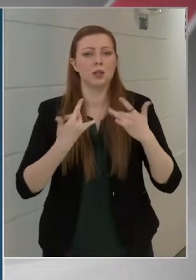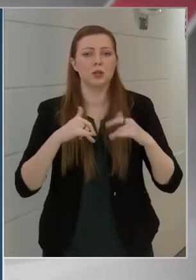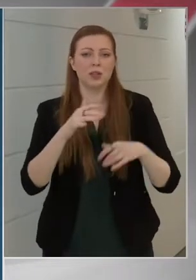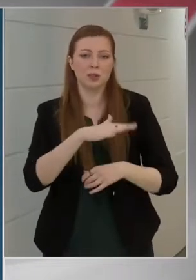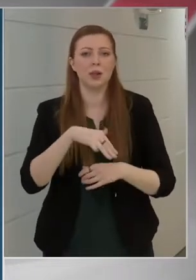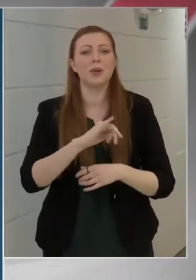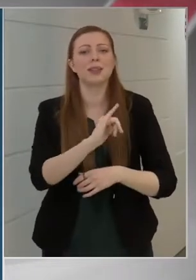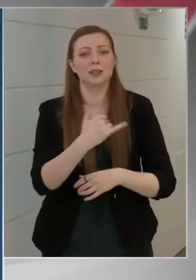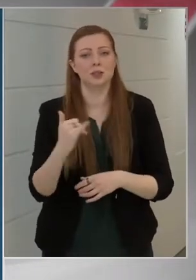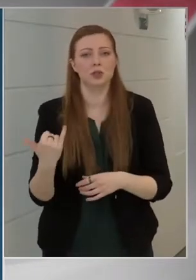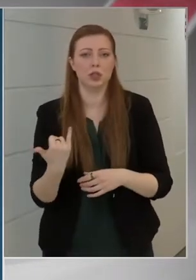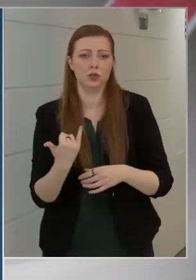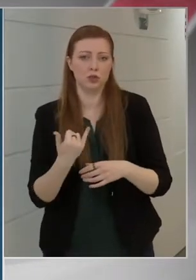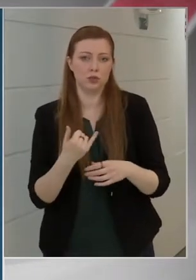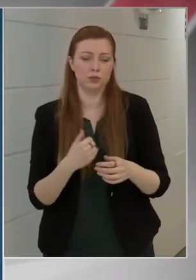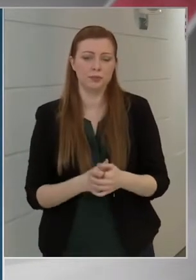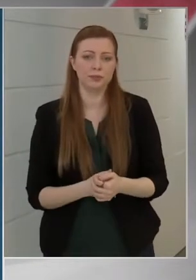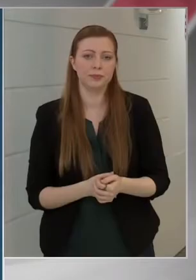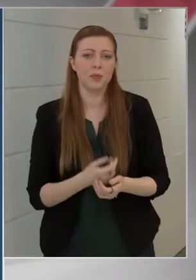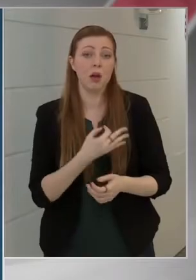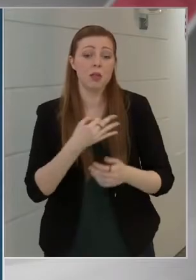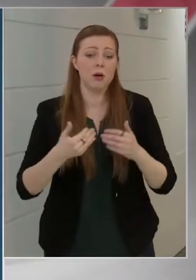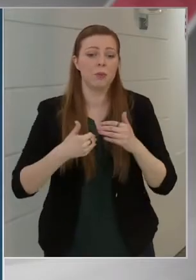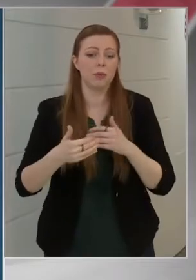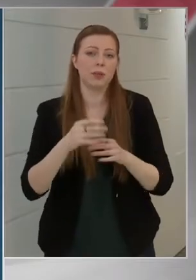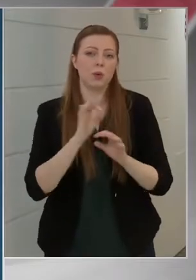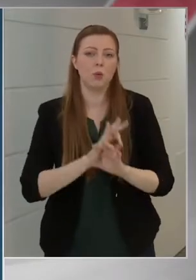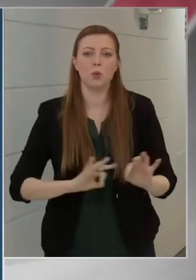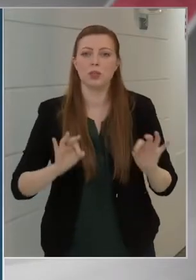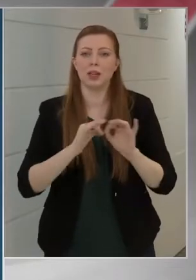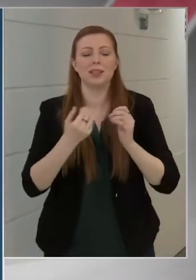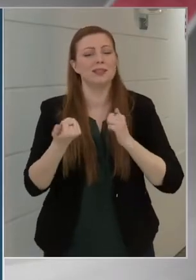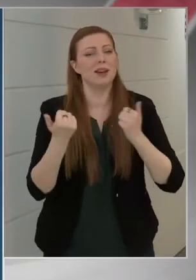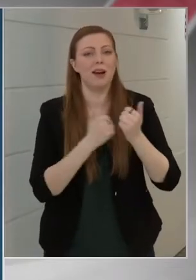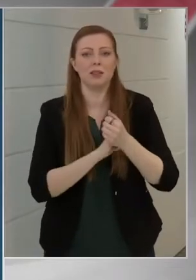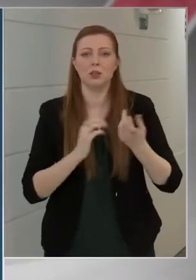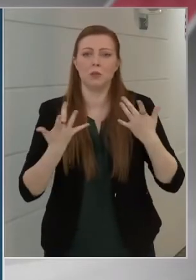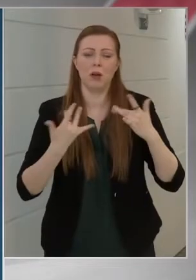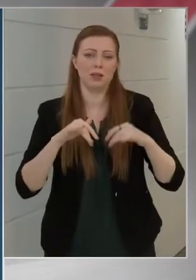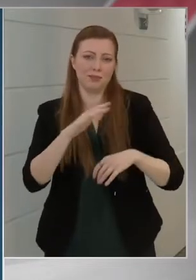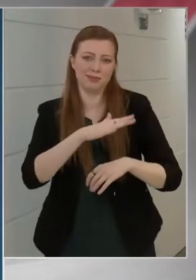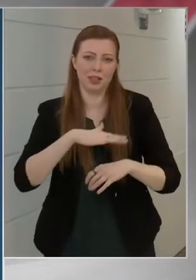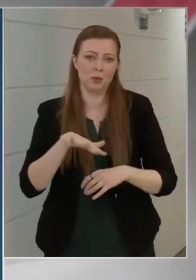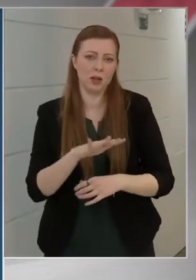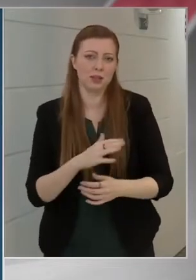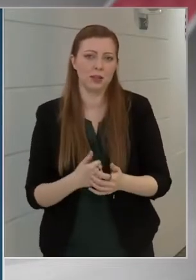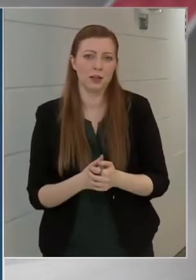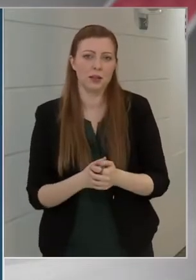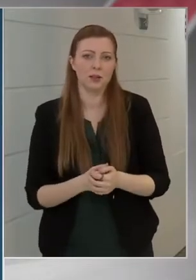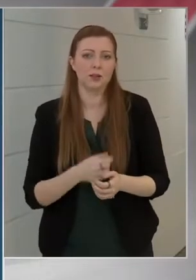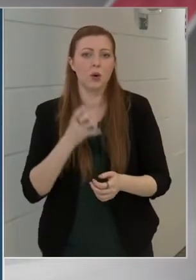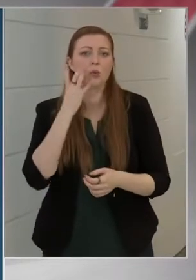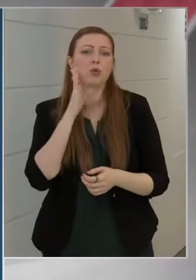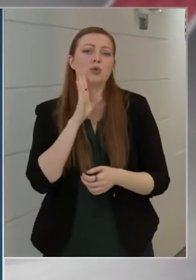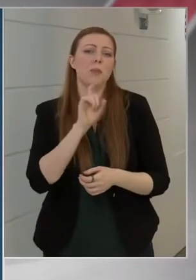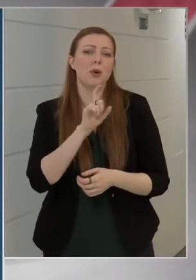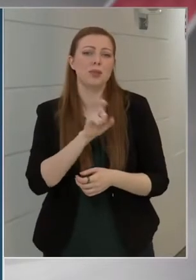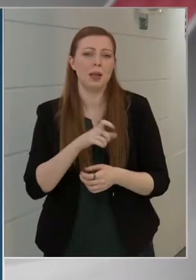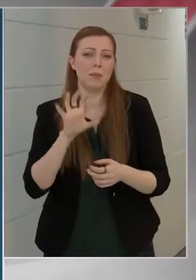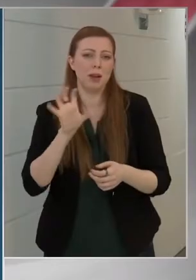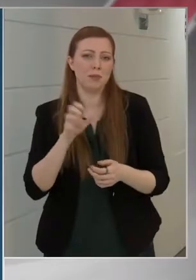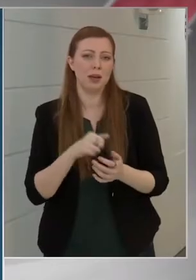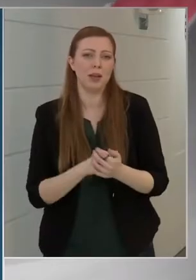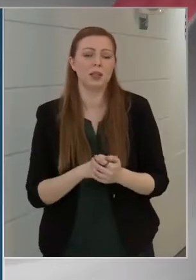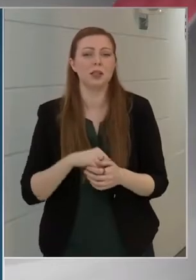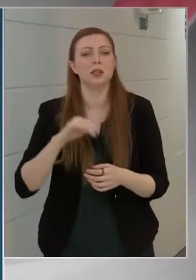élőkhöz is. A napokban például az ország egyik leghátrányosabb helyzeti területén, a Borsodabaui-Zemplén megyei